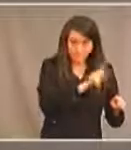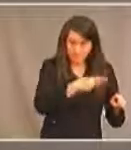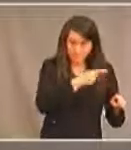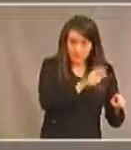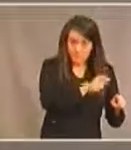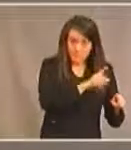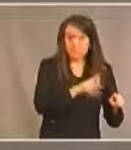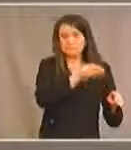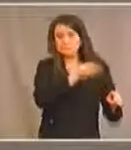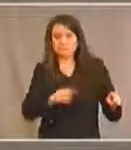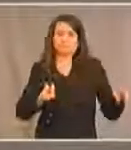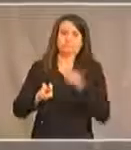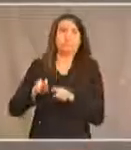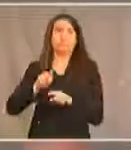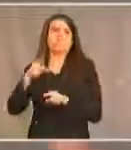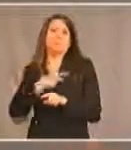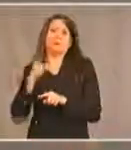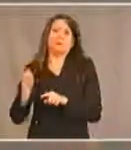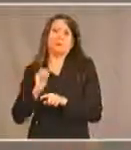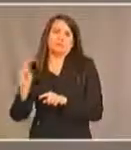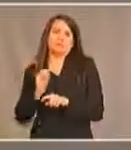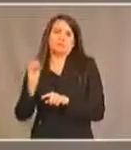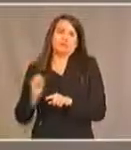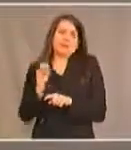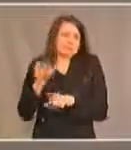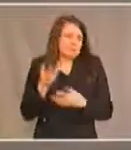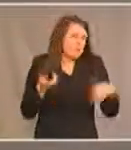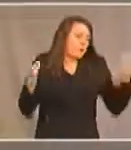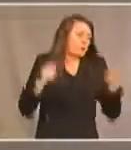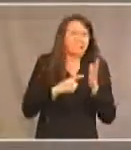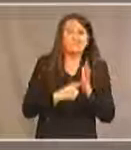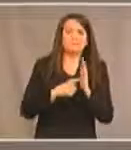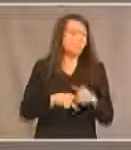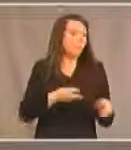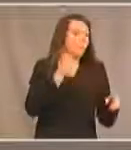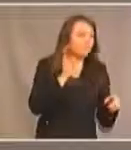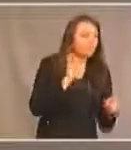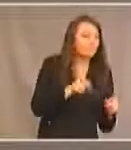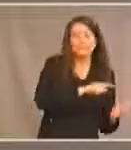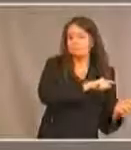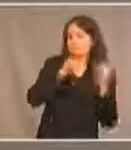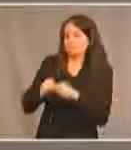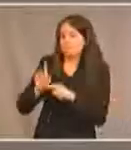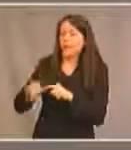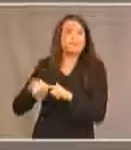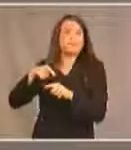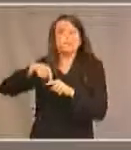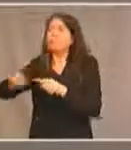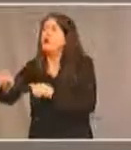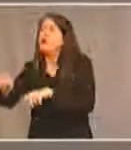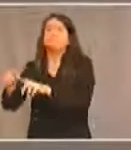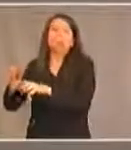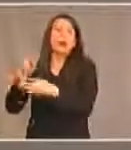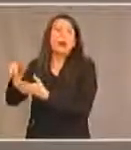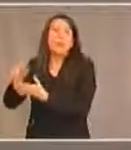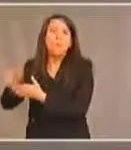traverser la rivière à bord d'un autobus, se rendre jusqu'à l'aéroport fédéral, prendre un avion, se déplacer vers une autre destination